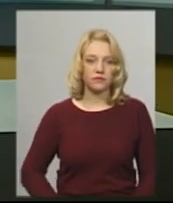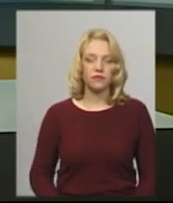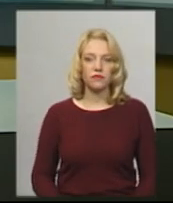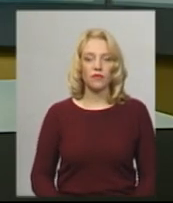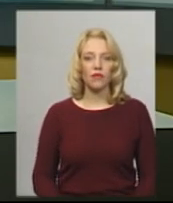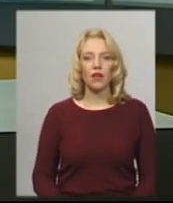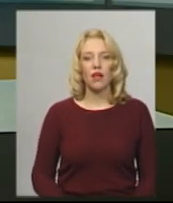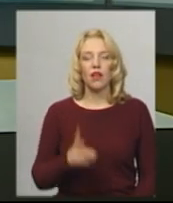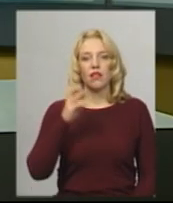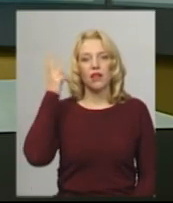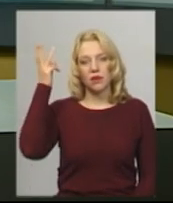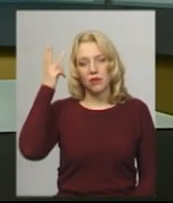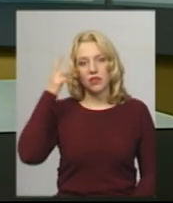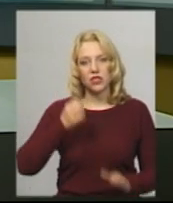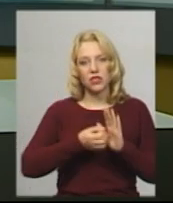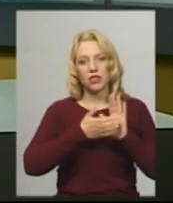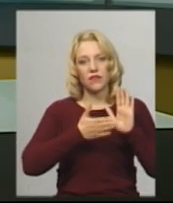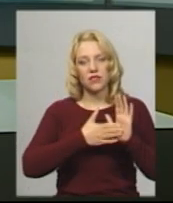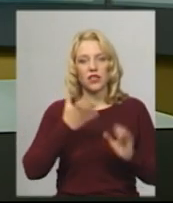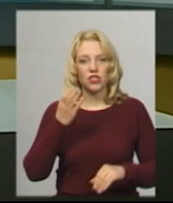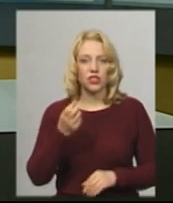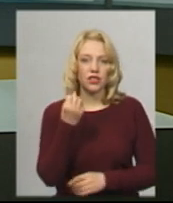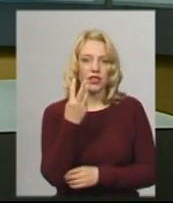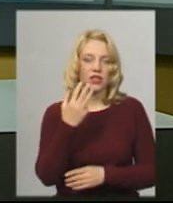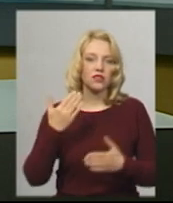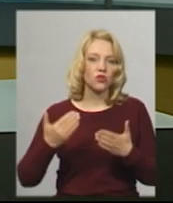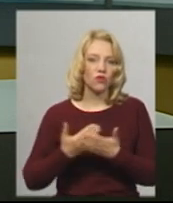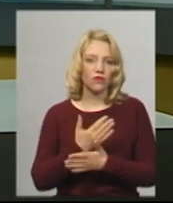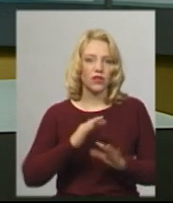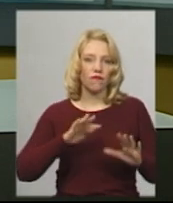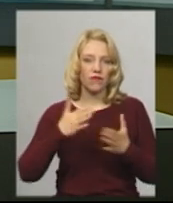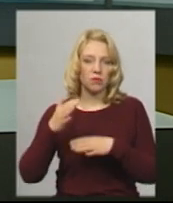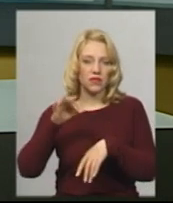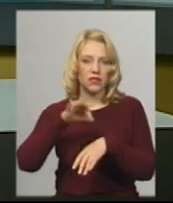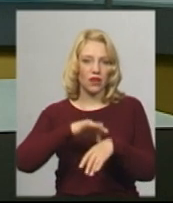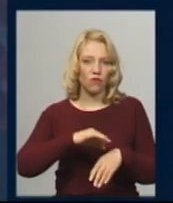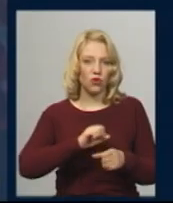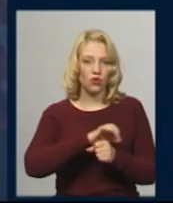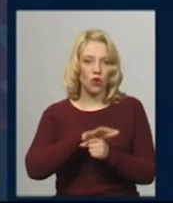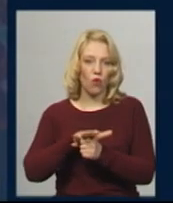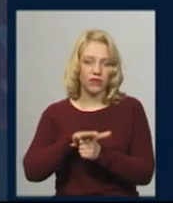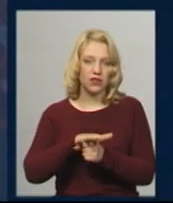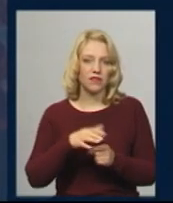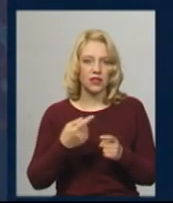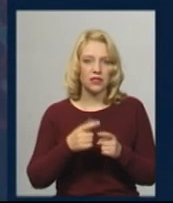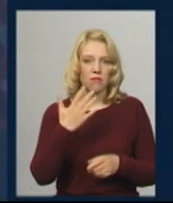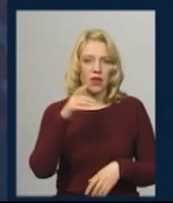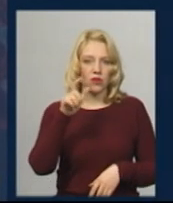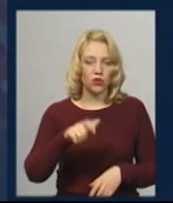На Хмельниччині зафіксували ще 13 нових випадків захворювання на COVID-19. Це 5 осіб із